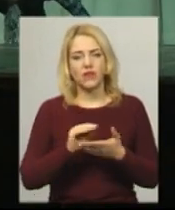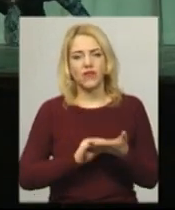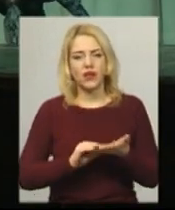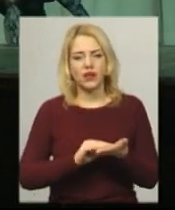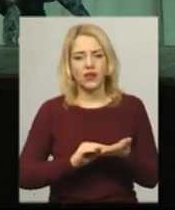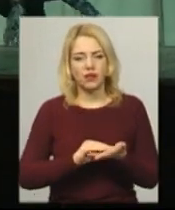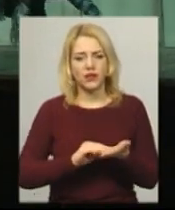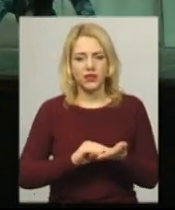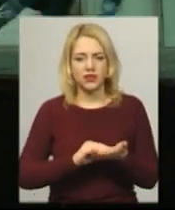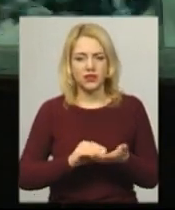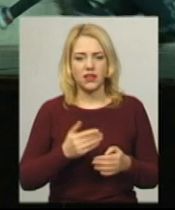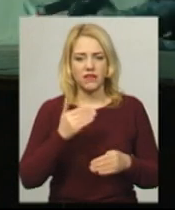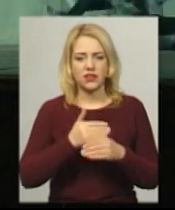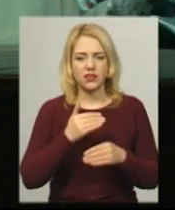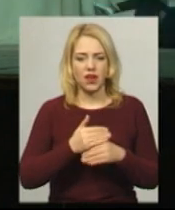вистави монологи війни «Жінки».